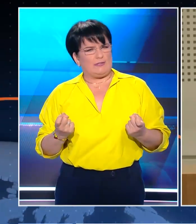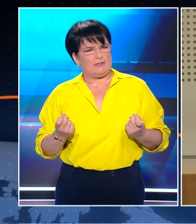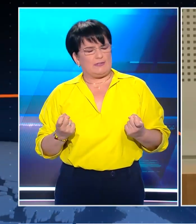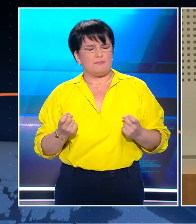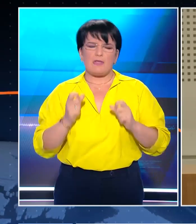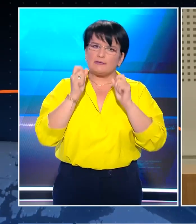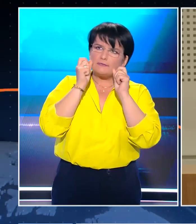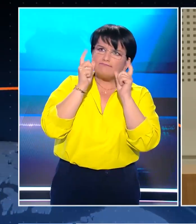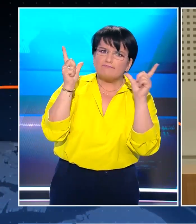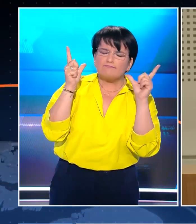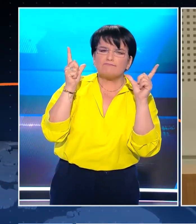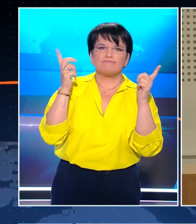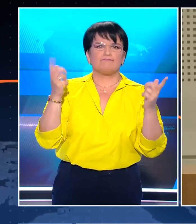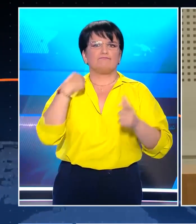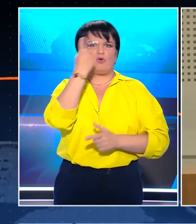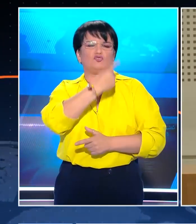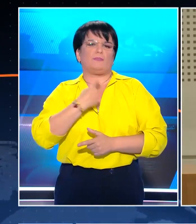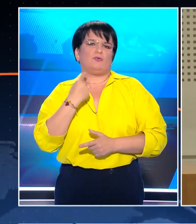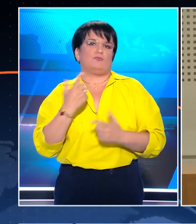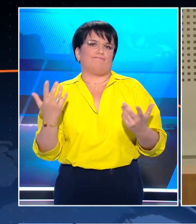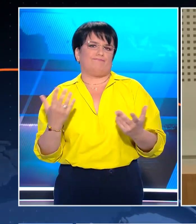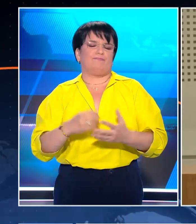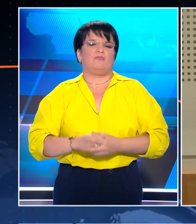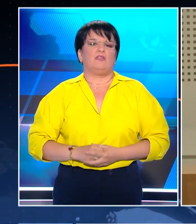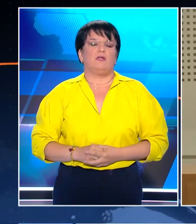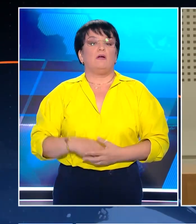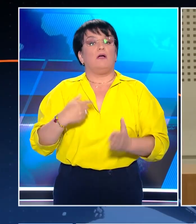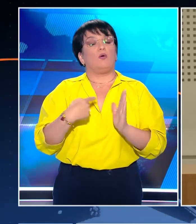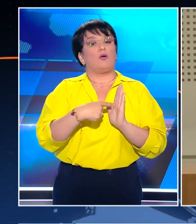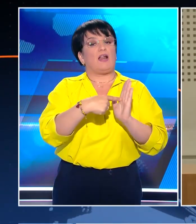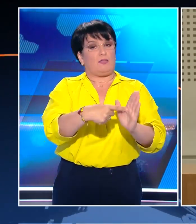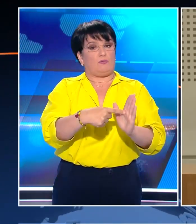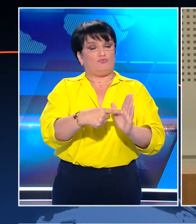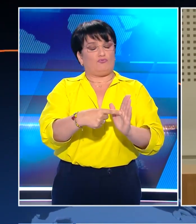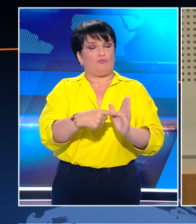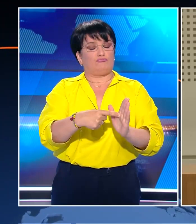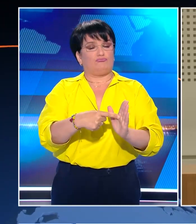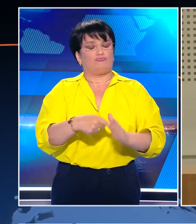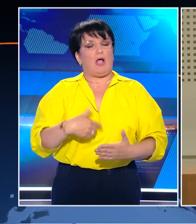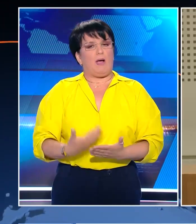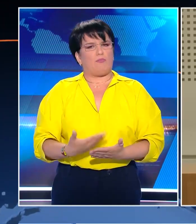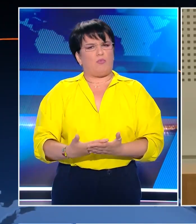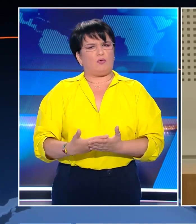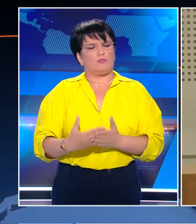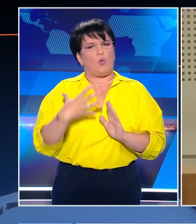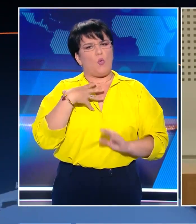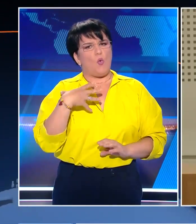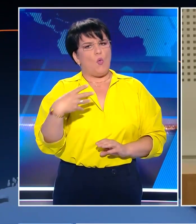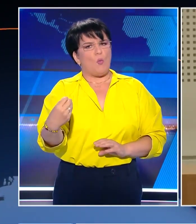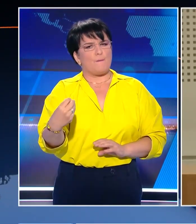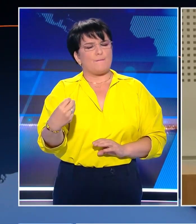γοητευτικό στοιχείο προσωπικής πρόκλησης. Να αποδείξω, με τη στάση και το παράδειγμα μου,